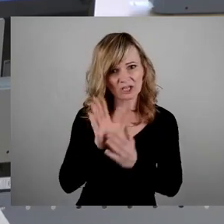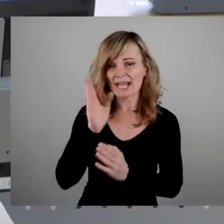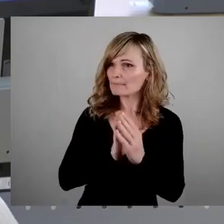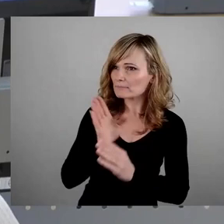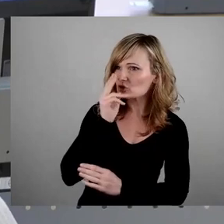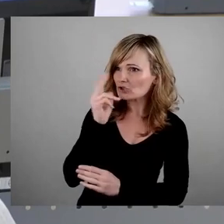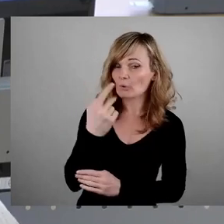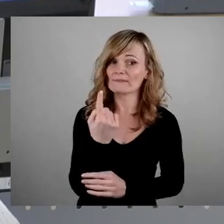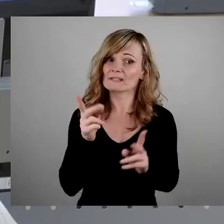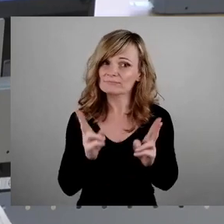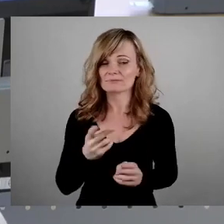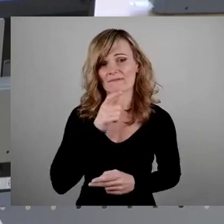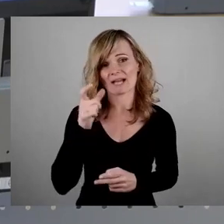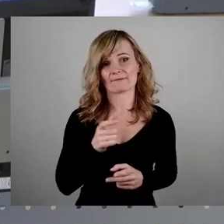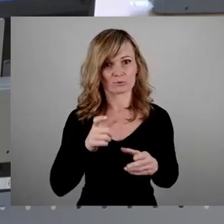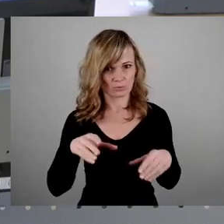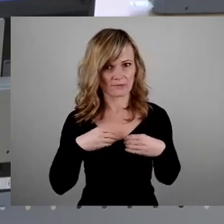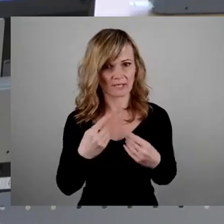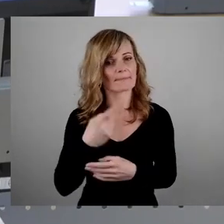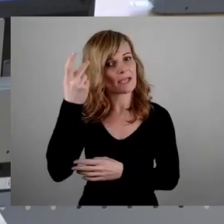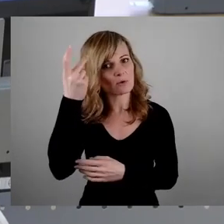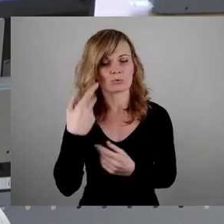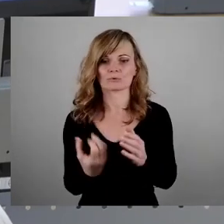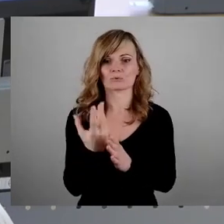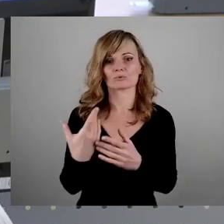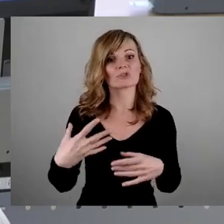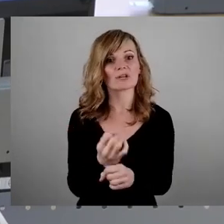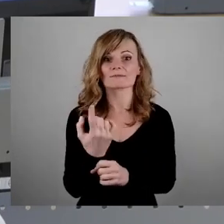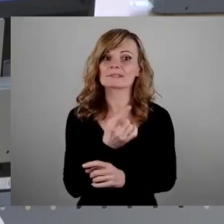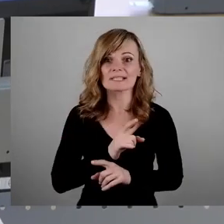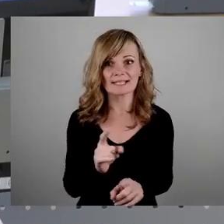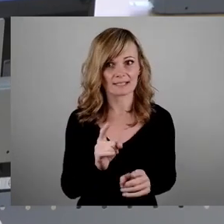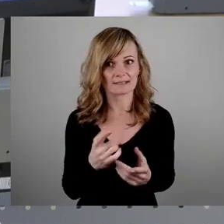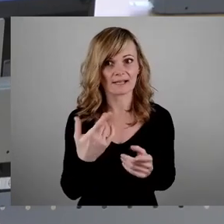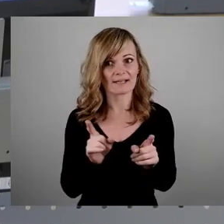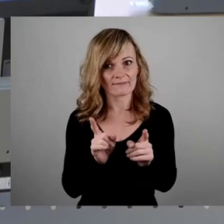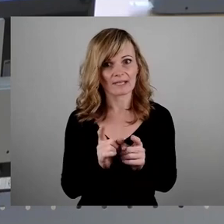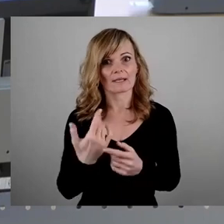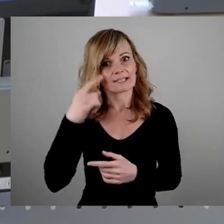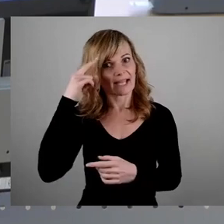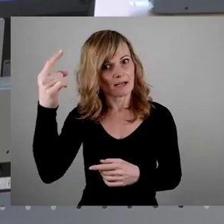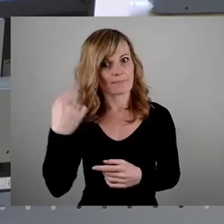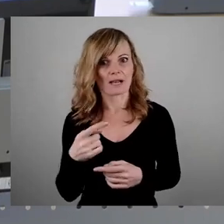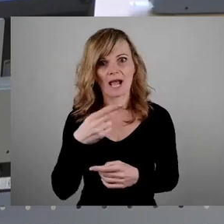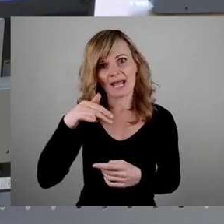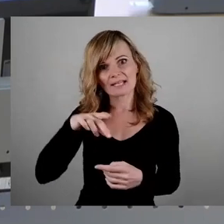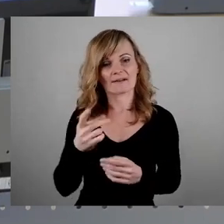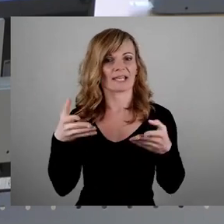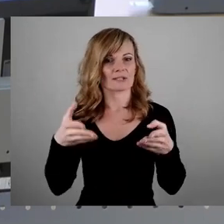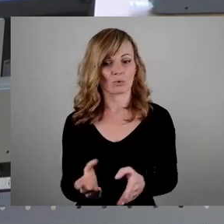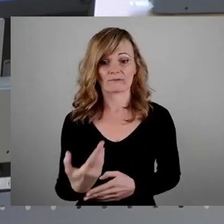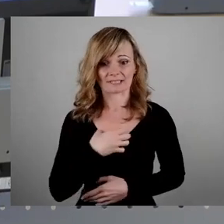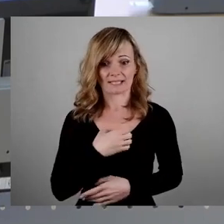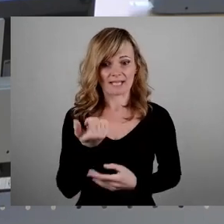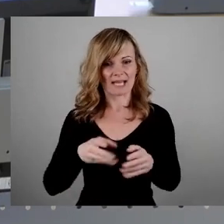endlich Verantwortung übernehmen und eine Erinnerungskultur schaffen, die nicht wie beim Denkmal auf den Heidefriedhof Dresden auf eine Ebene